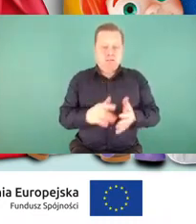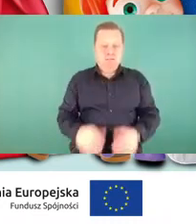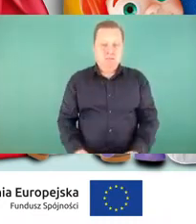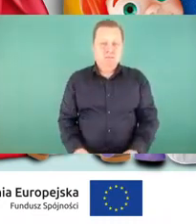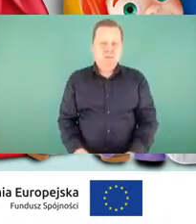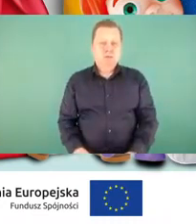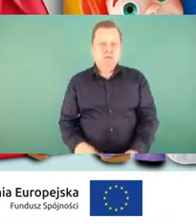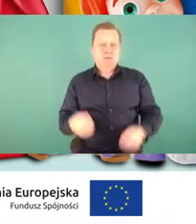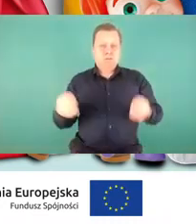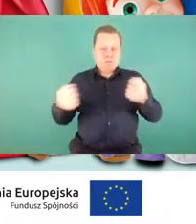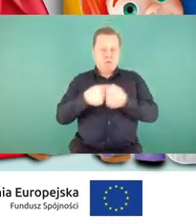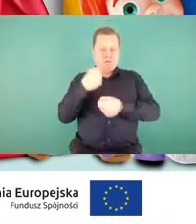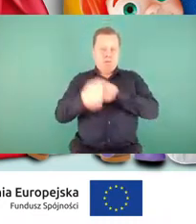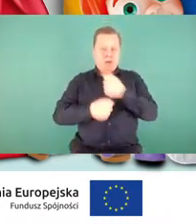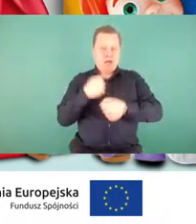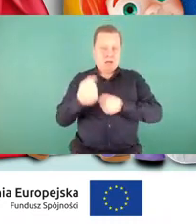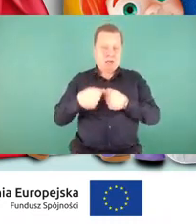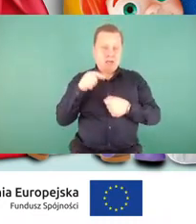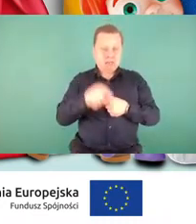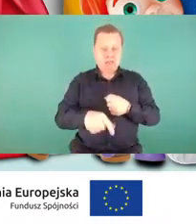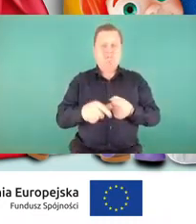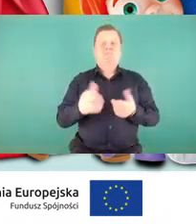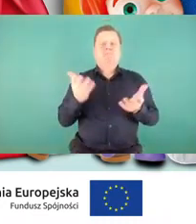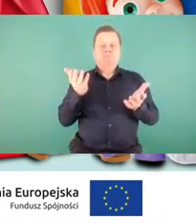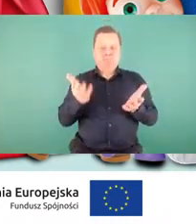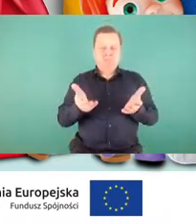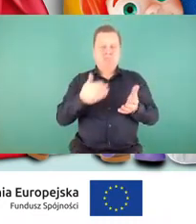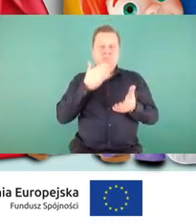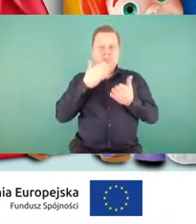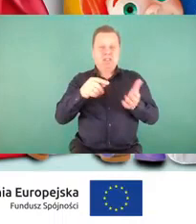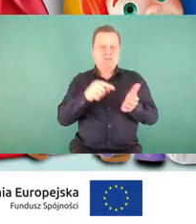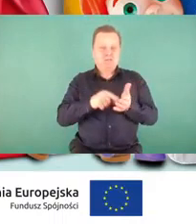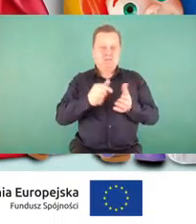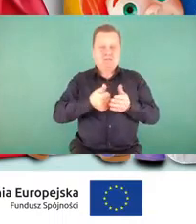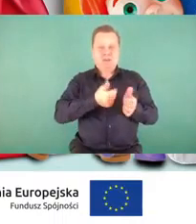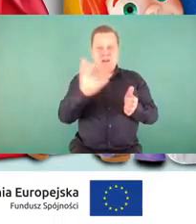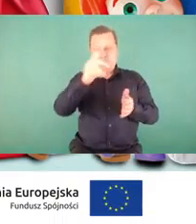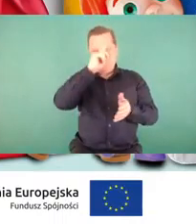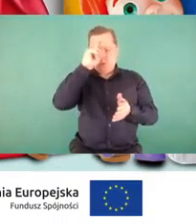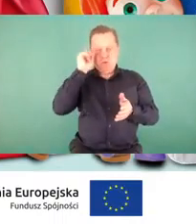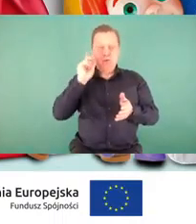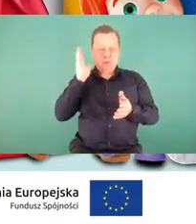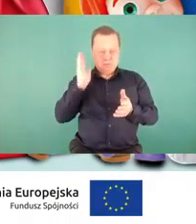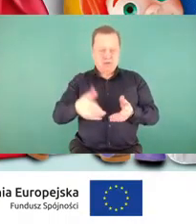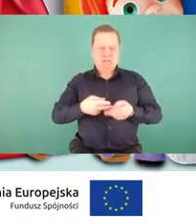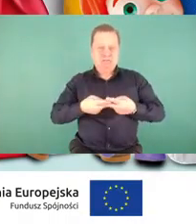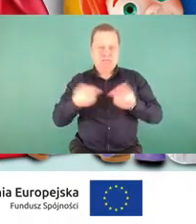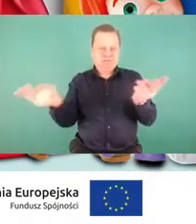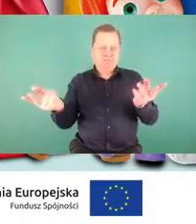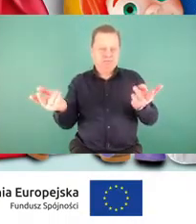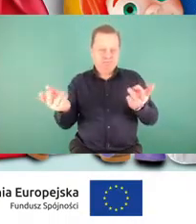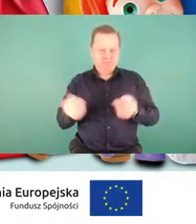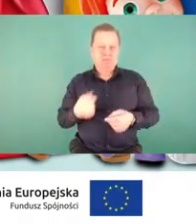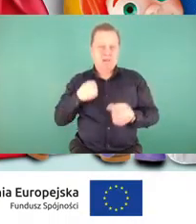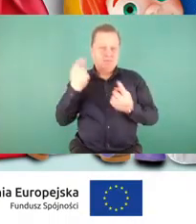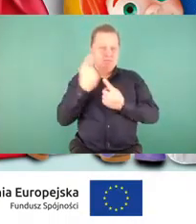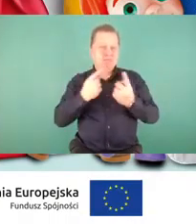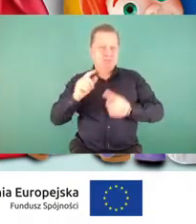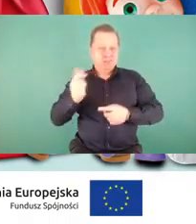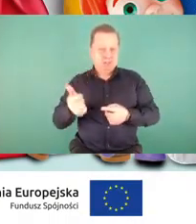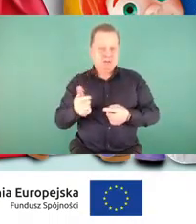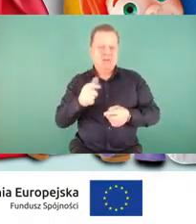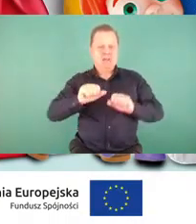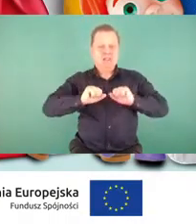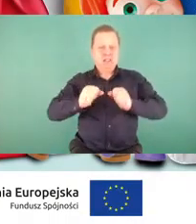będziemy mogli dotrzeć do jeszcze większego grona odbiorców. Mamy nadzieję, że różnorodność działań